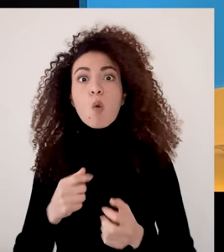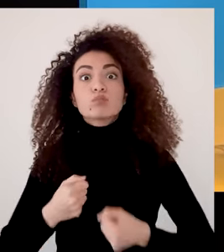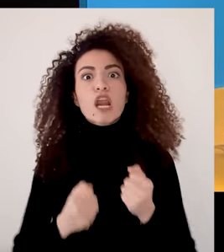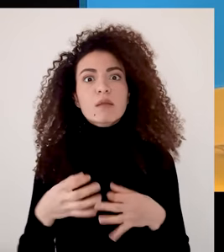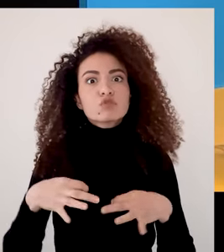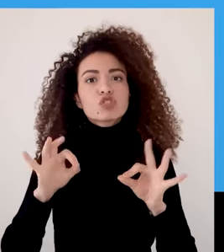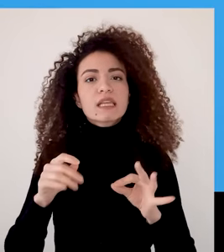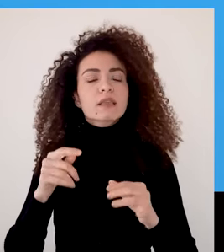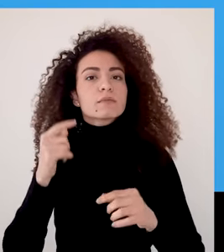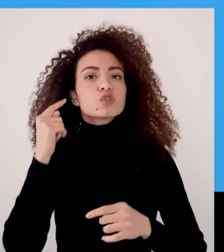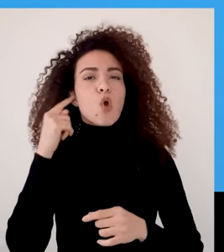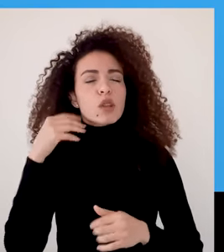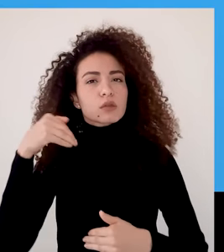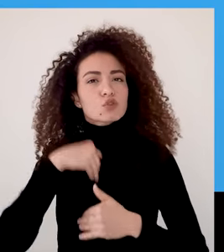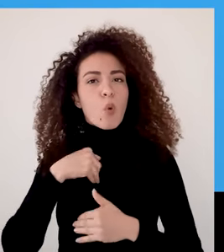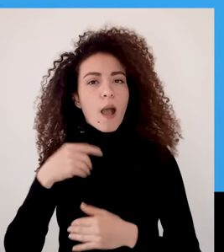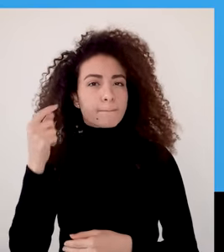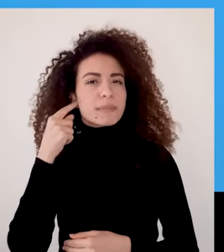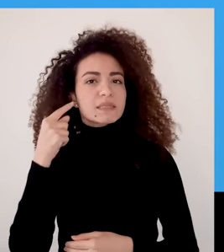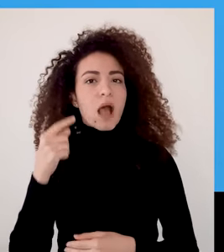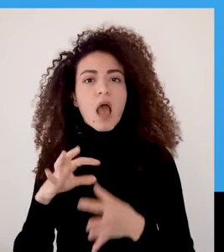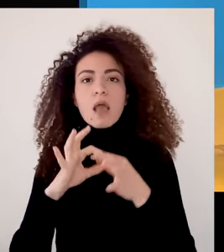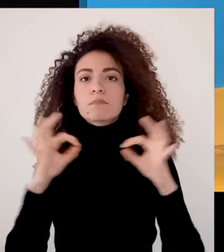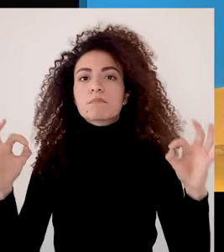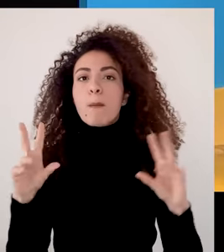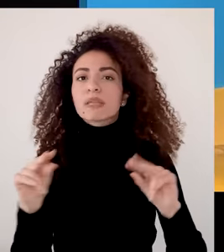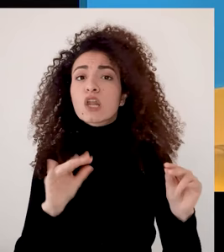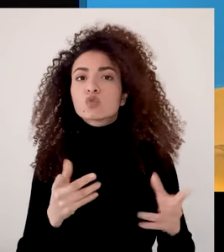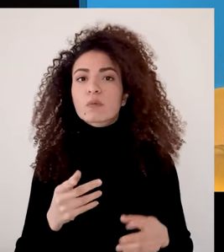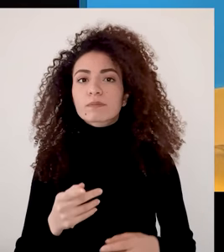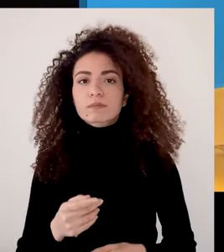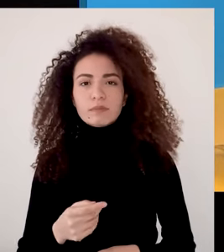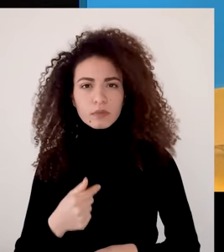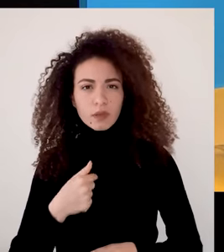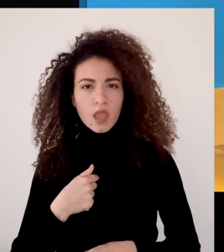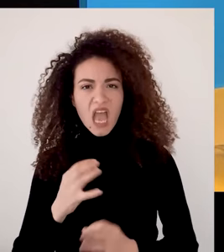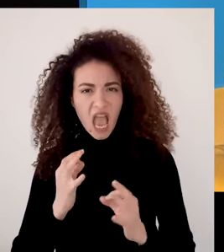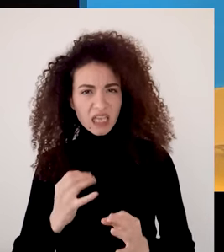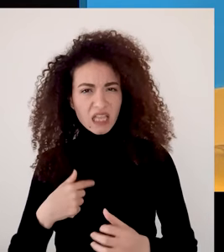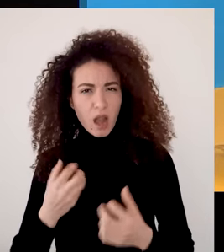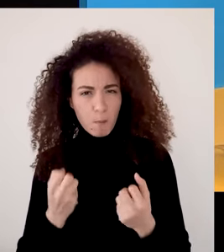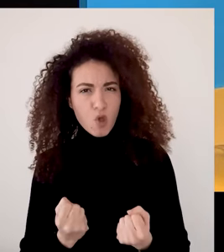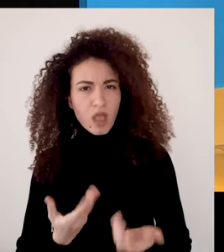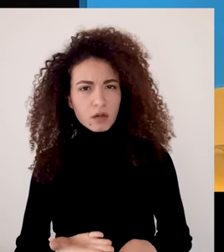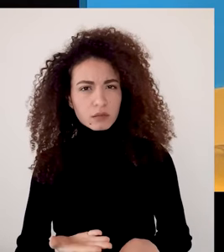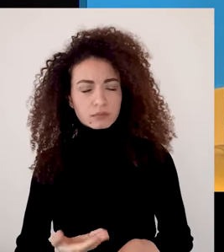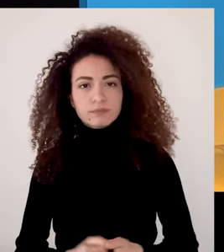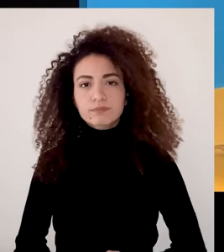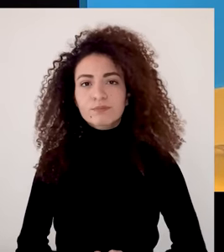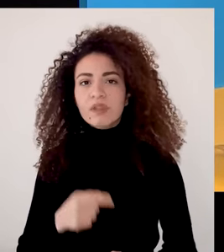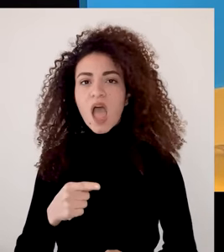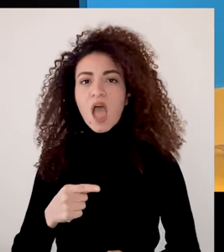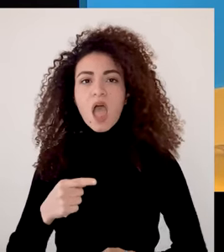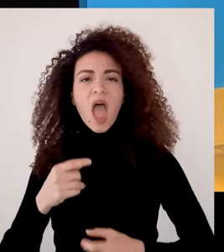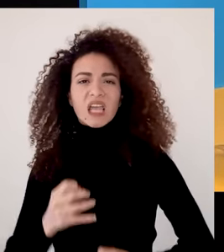جريئة بحياتنا من عبارات هيدا الناقض الداخلي هل أنت أكيد من قدرتك على القيام بهيدا الشيء؟ أنت عم